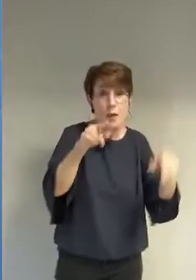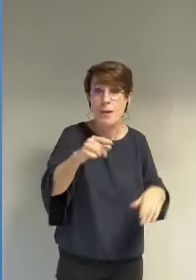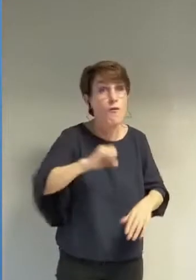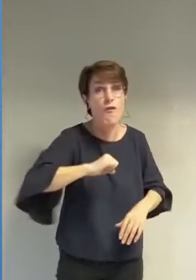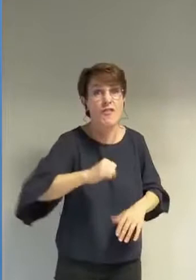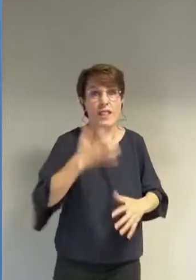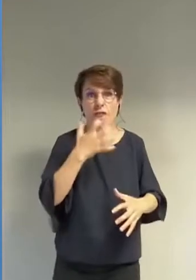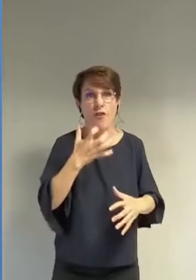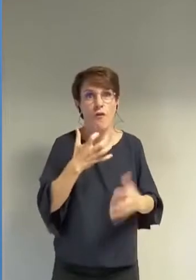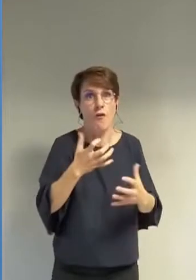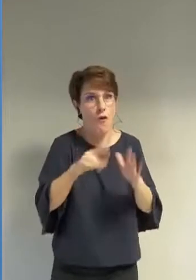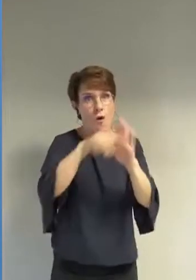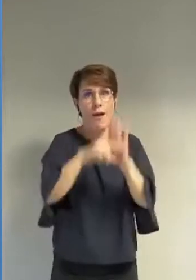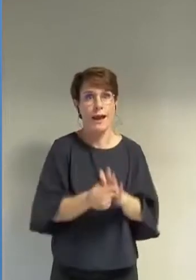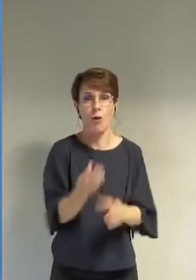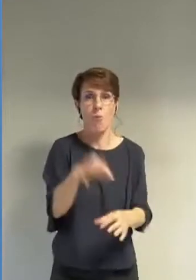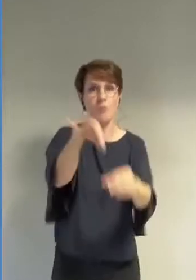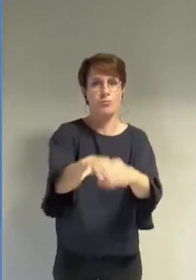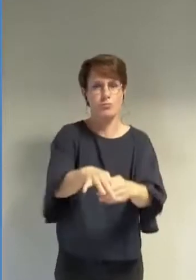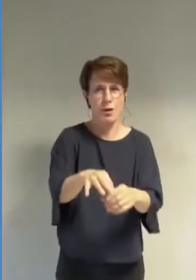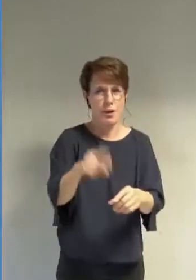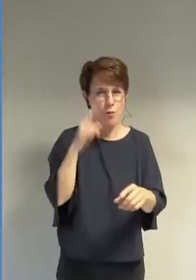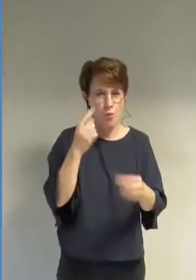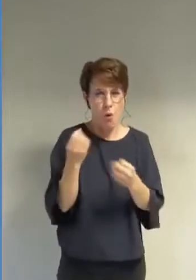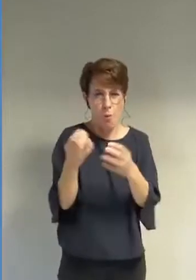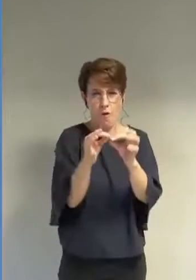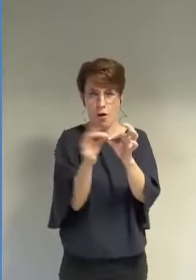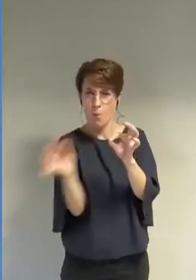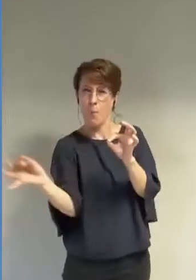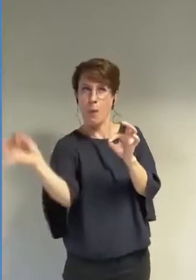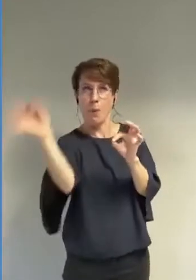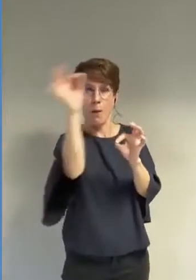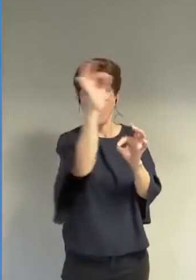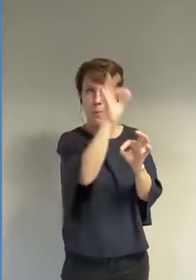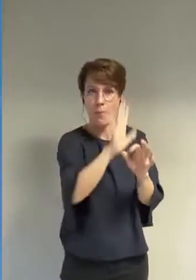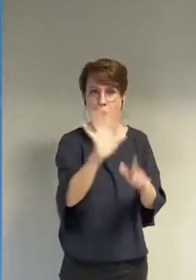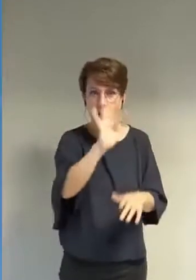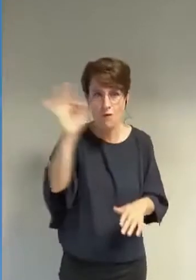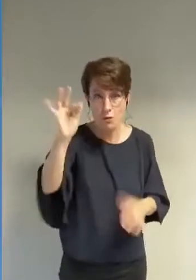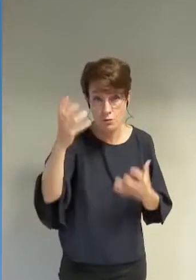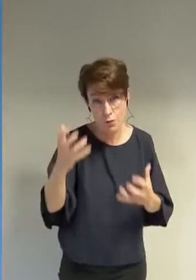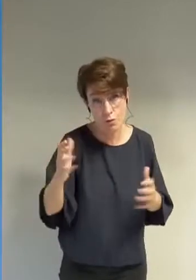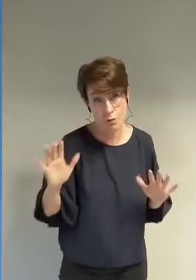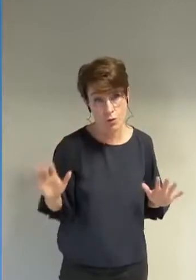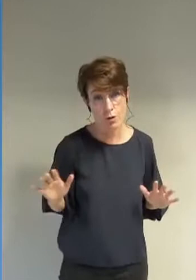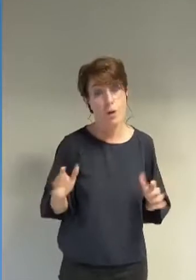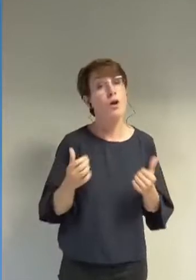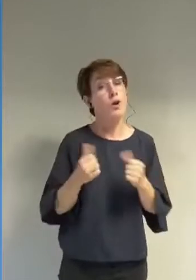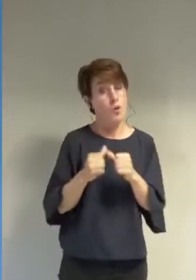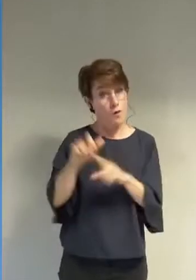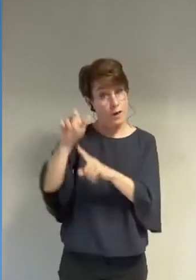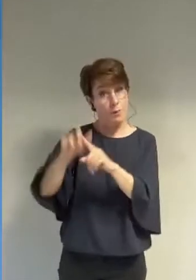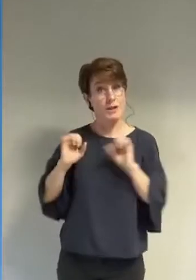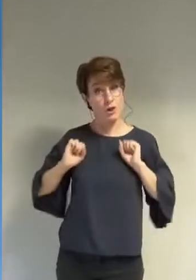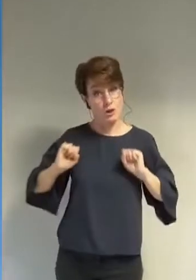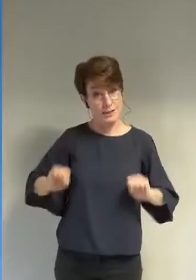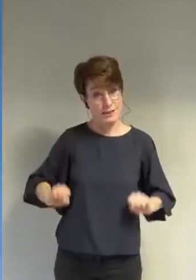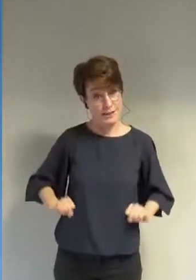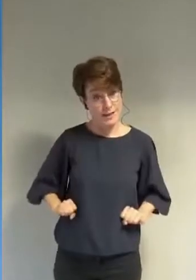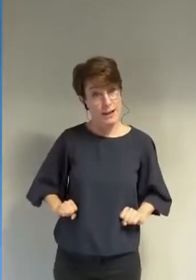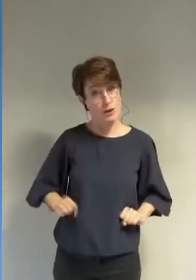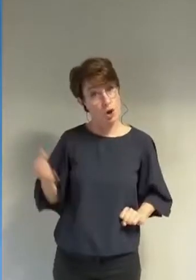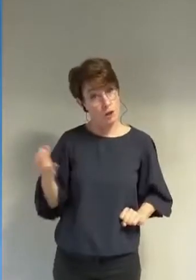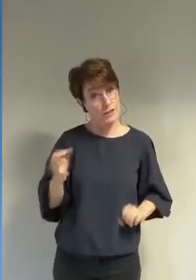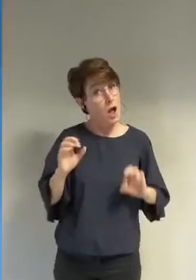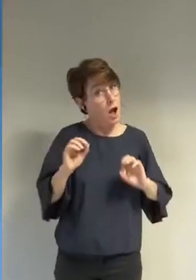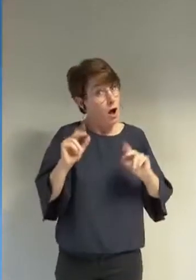cette autorisation à l'échelle nationale faites comme le sénateur Savin qui a demandé de compléter la loi en interdisant tous